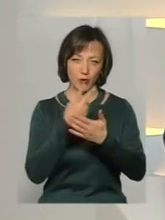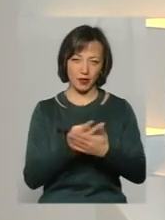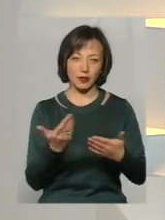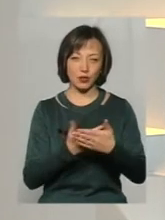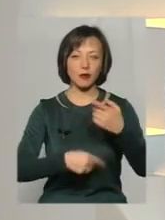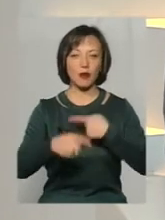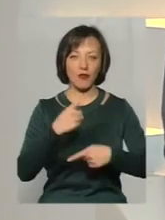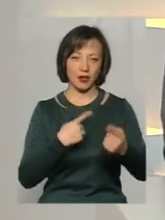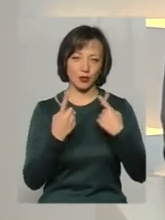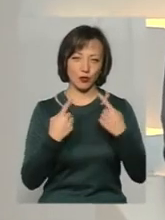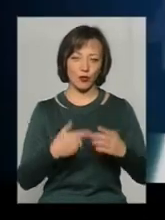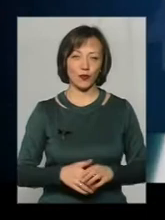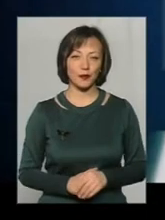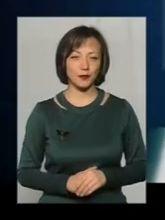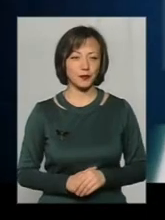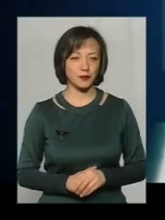сюжет і повернемося у студію.